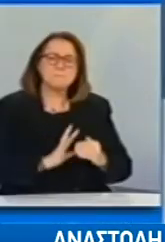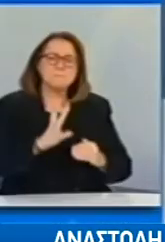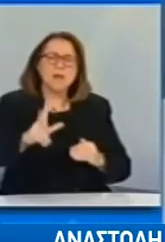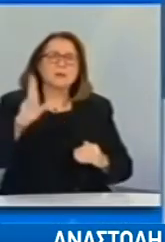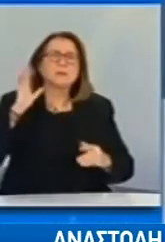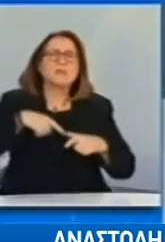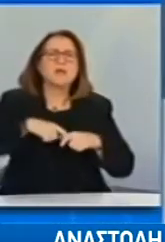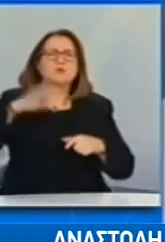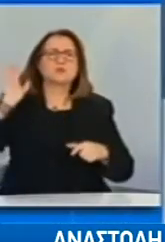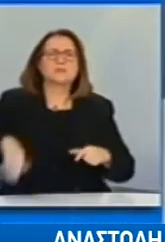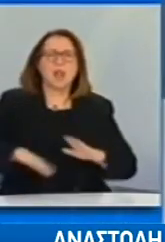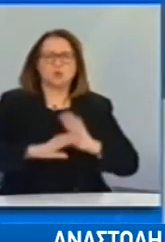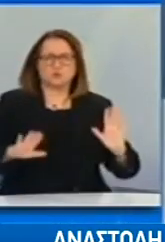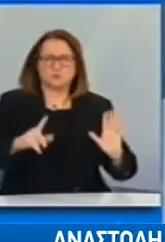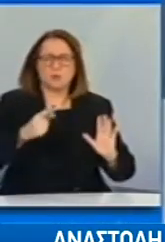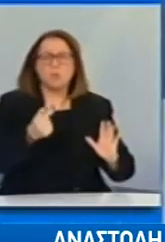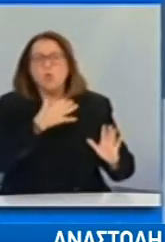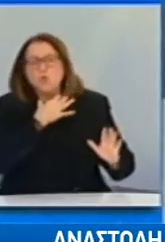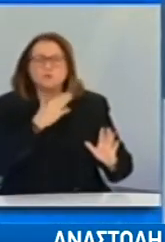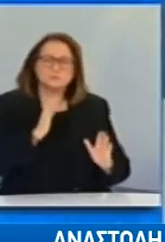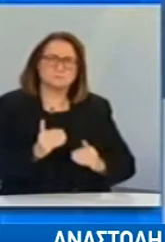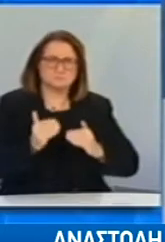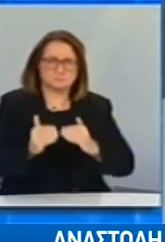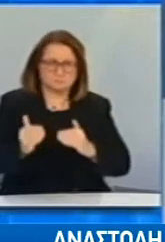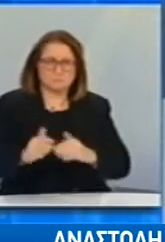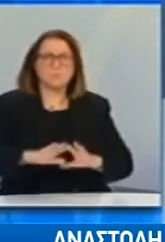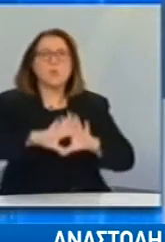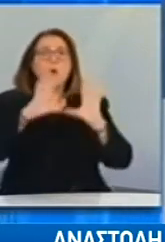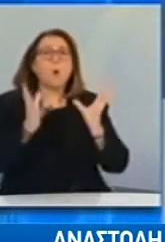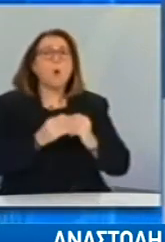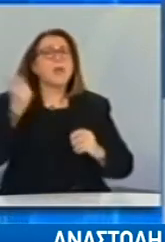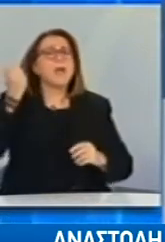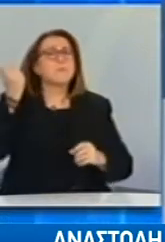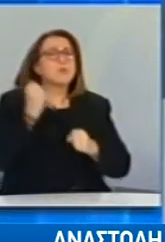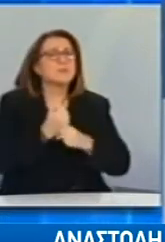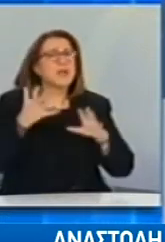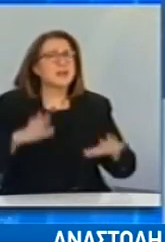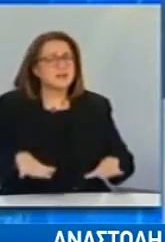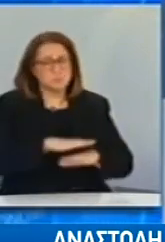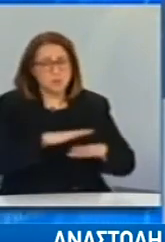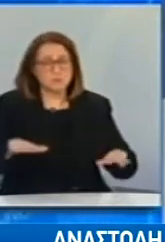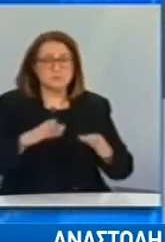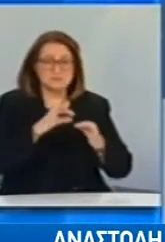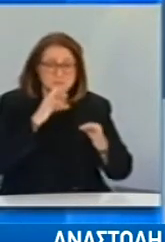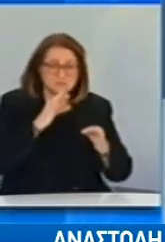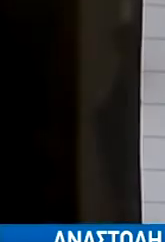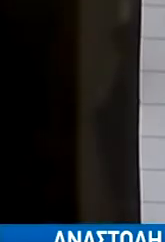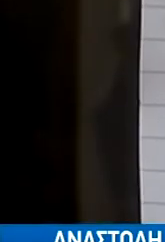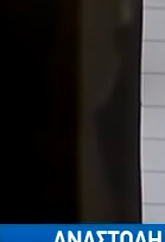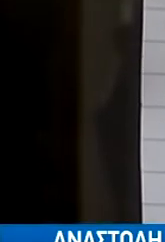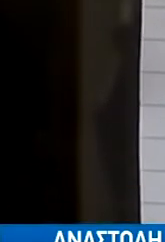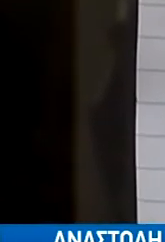επιδόματα ανεργίας που έληξαν και λήγουν τους μήνες Σεπτέμβριο, Οκτώβριο, Νοέμβριο και